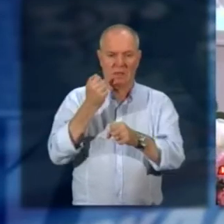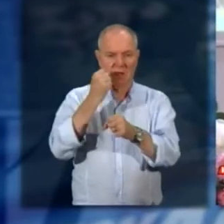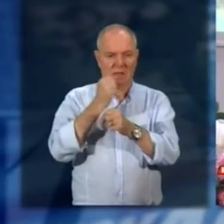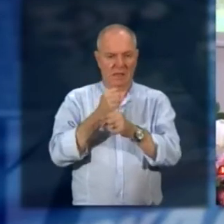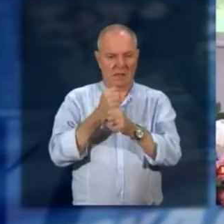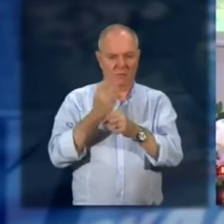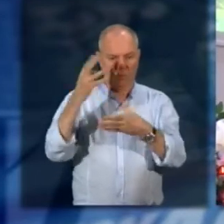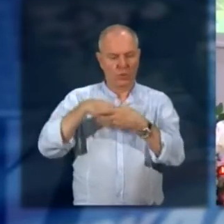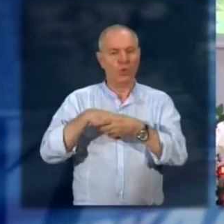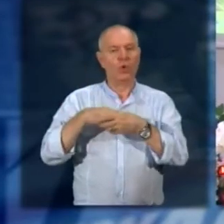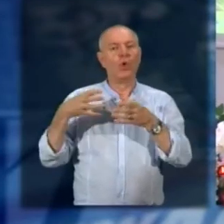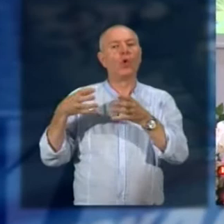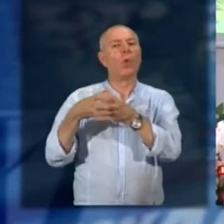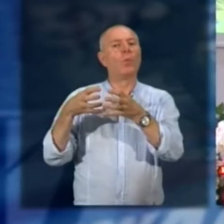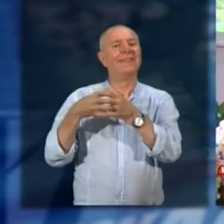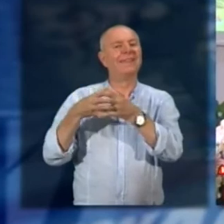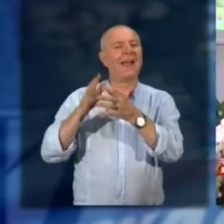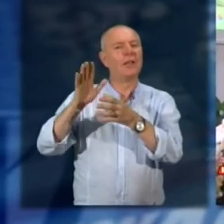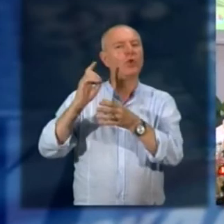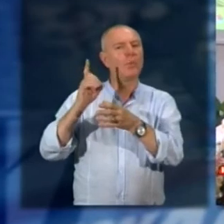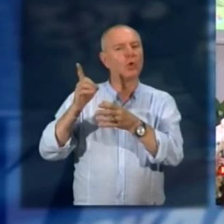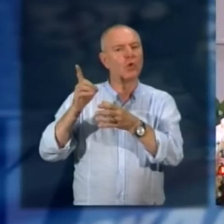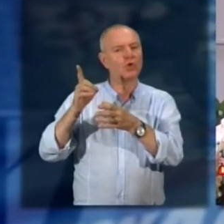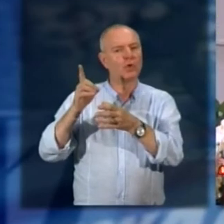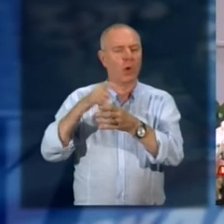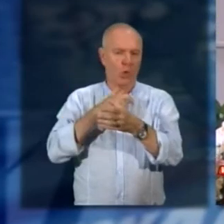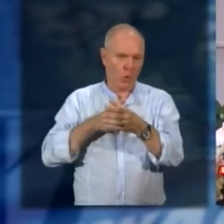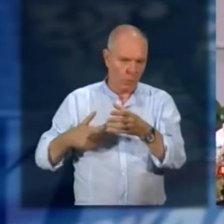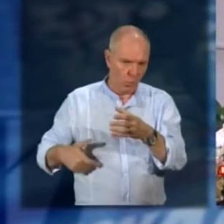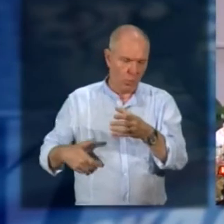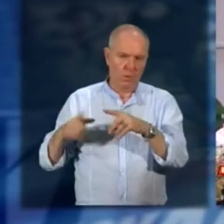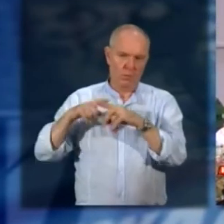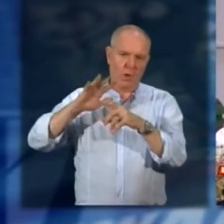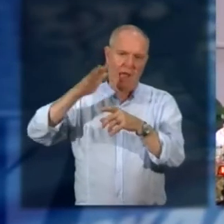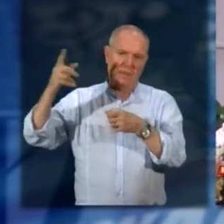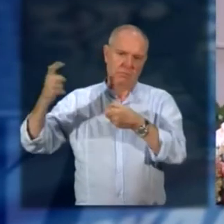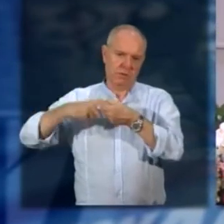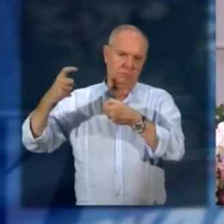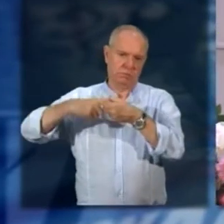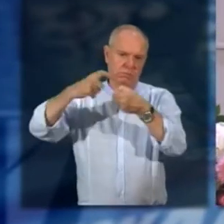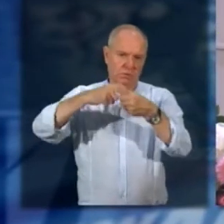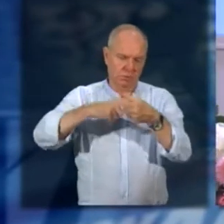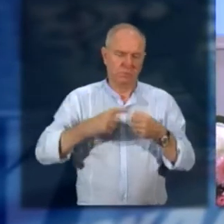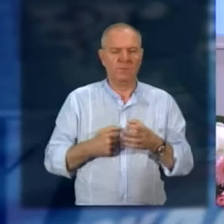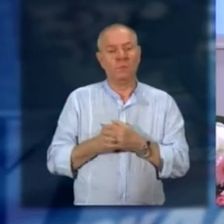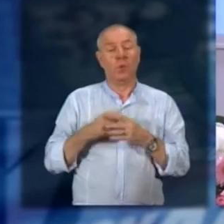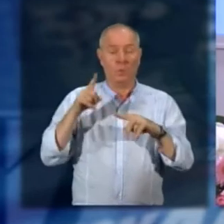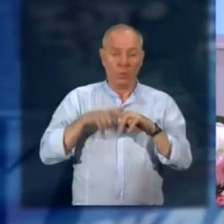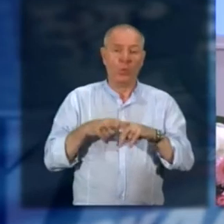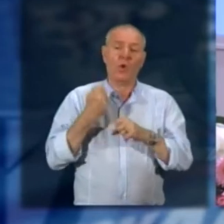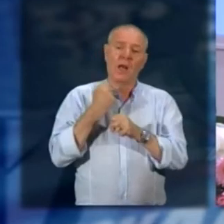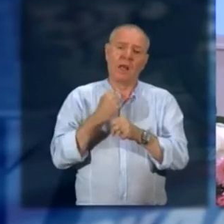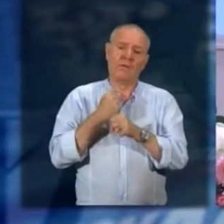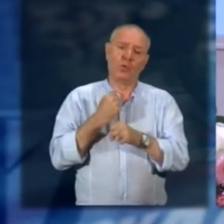domese con capofila del comune, tre partner e otto soci sostenitori quindi coinvolto la città e poi un lavoro